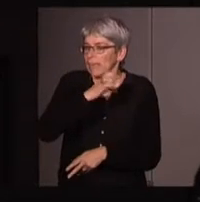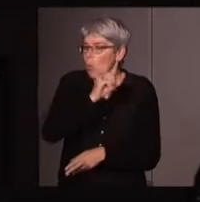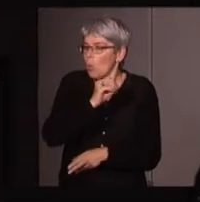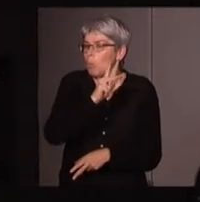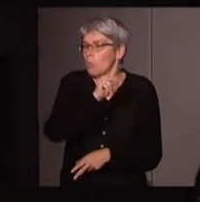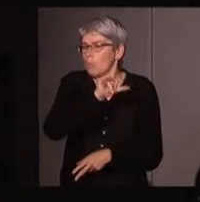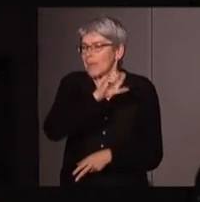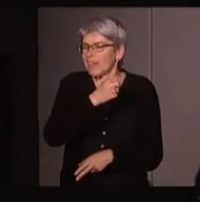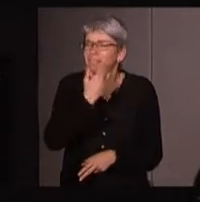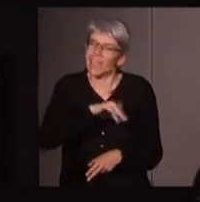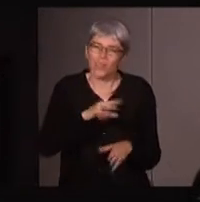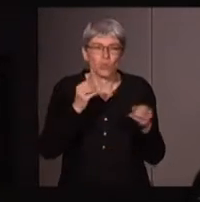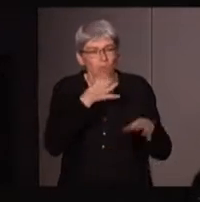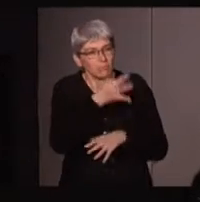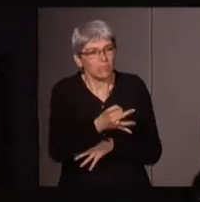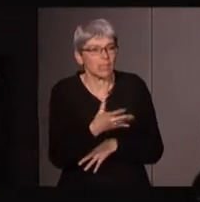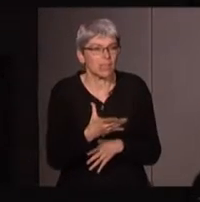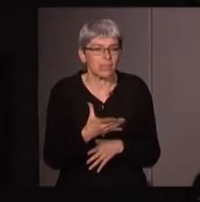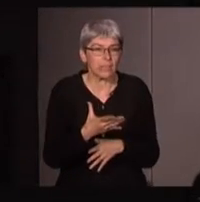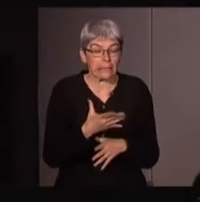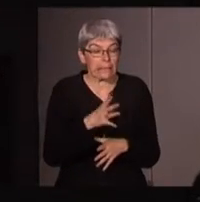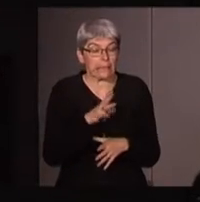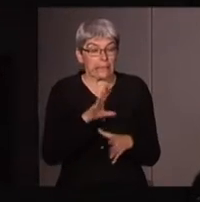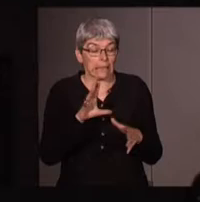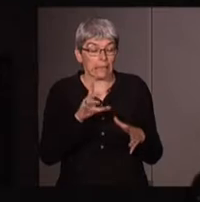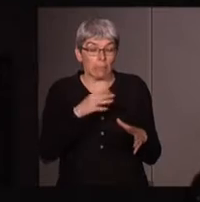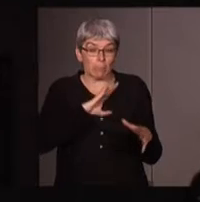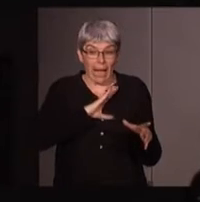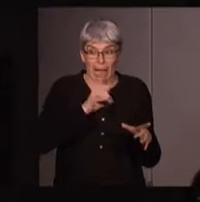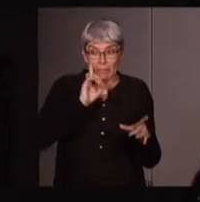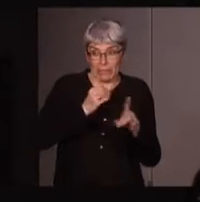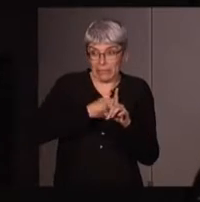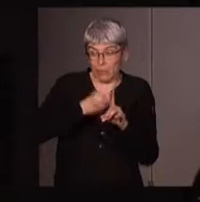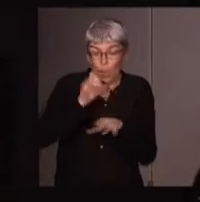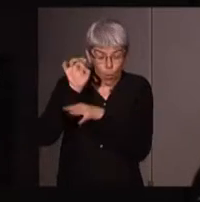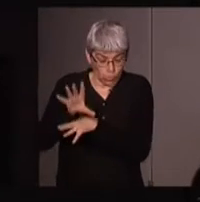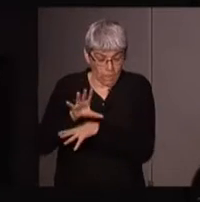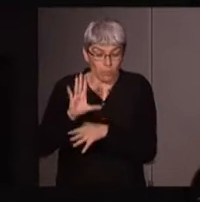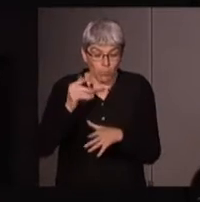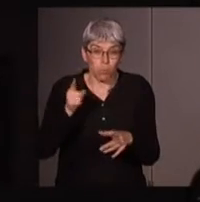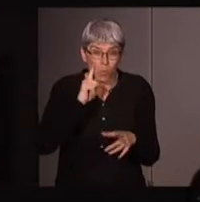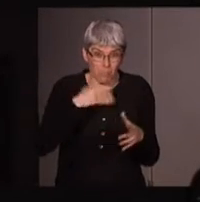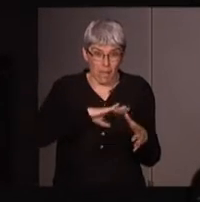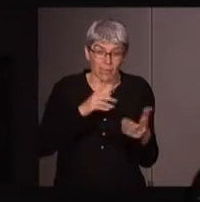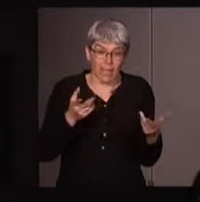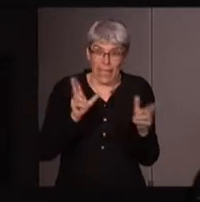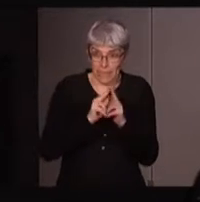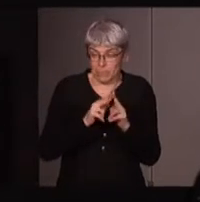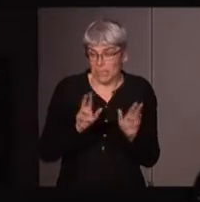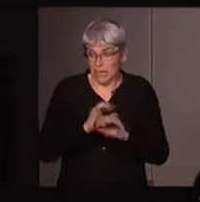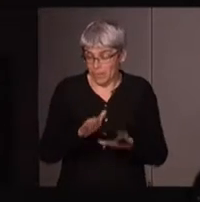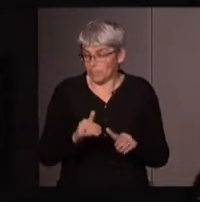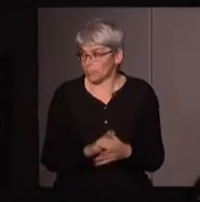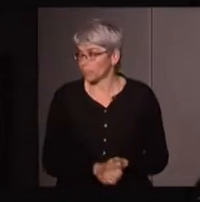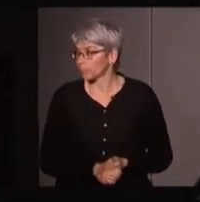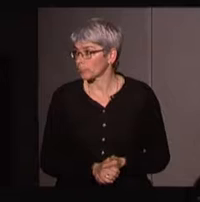que l'on a souvent tendance à considérer comme l'essentiel de l'éco-féminisme et à cause duquel, en général, on va rejeter l'éco-féminisme, c'est quand même de ne pas oublier que